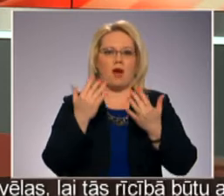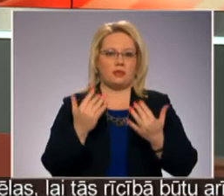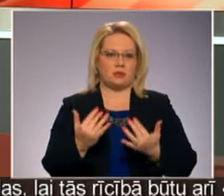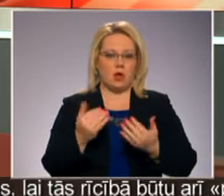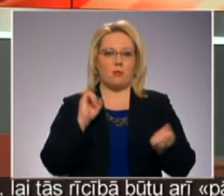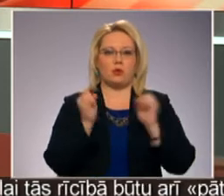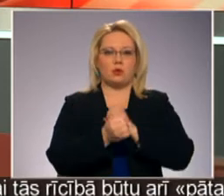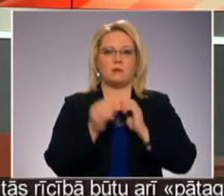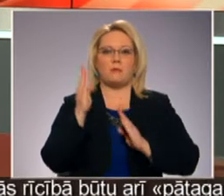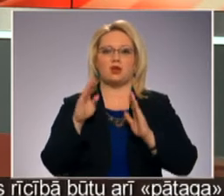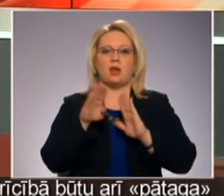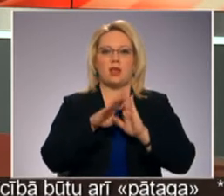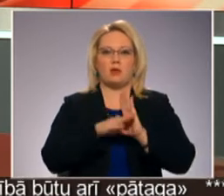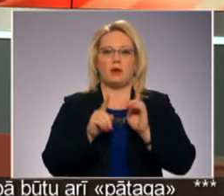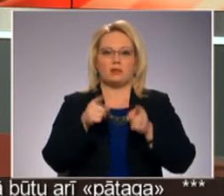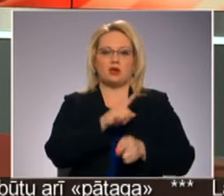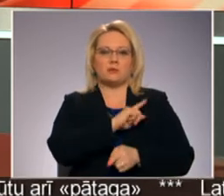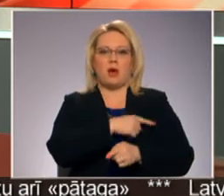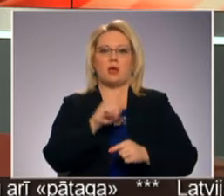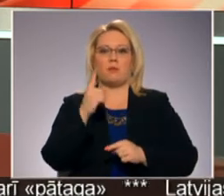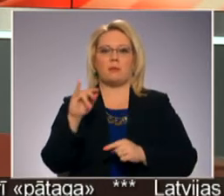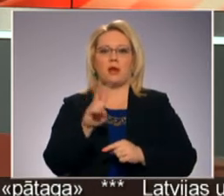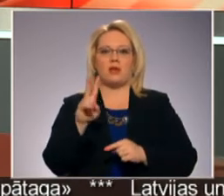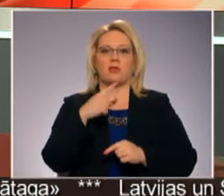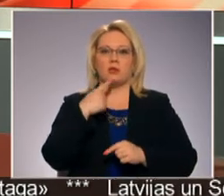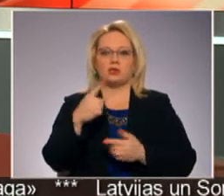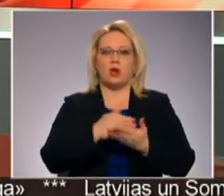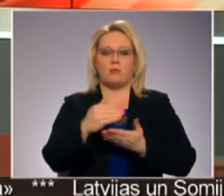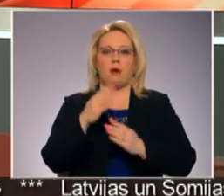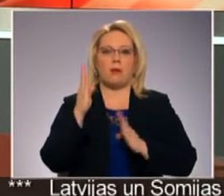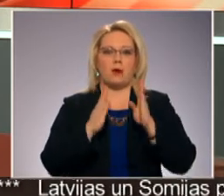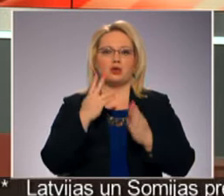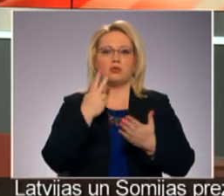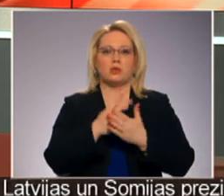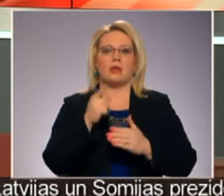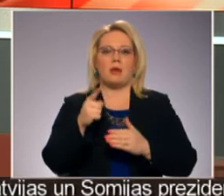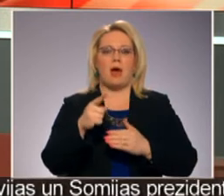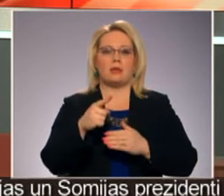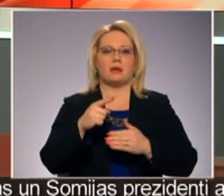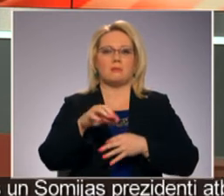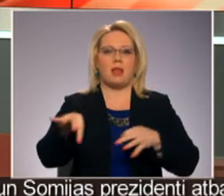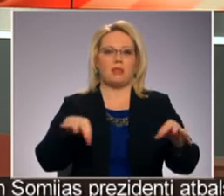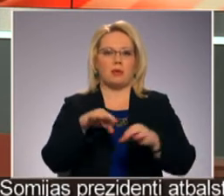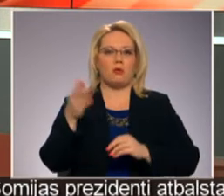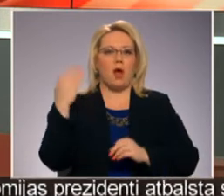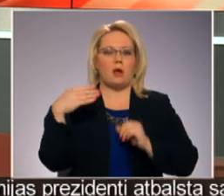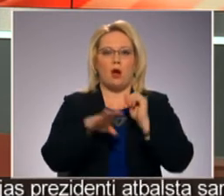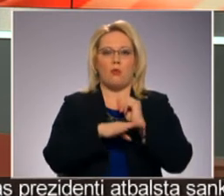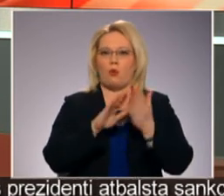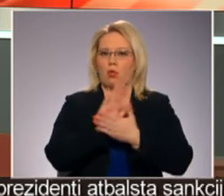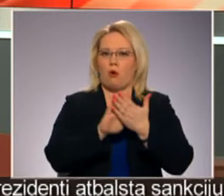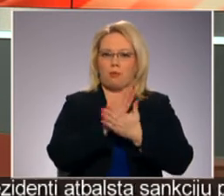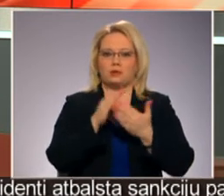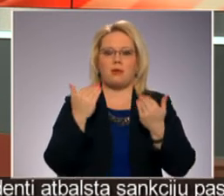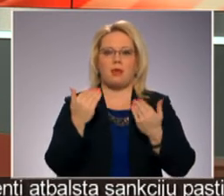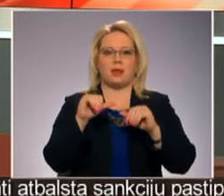Grozījuma meža likumā stājušie spēkā jau no 1. janvārtie nosaka, ka turpmāk par mežu tiks uzskatīts tādas platības, kurā zagrāk koku nav bijis, bet